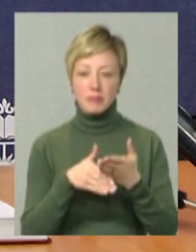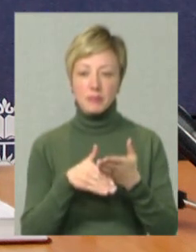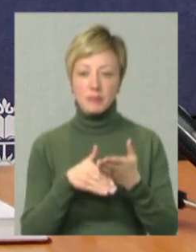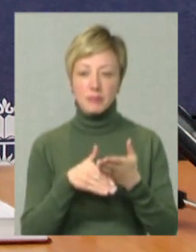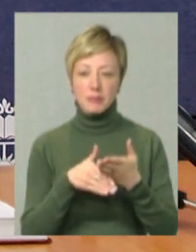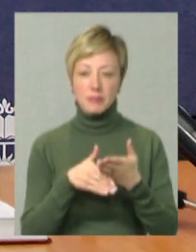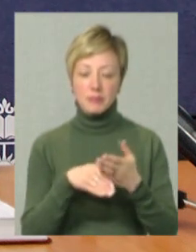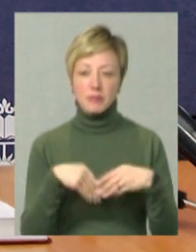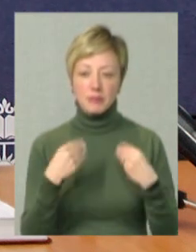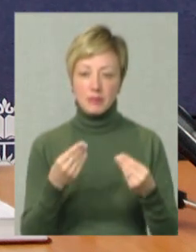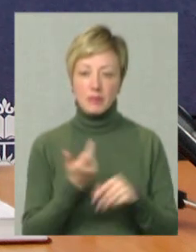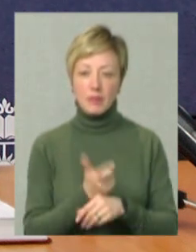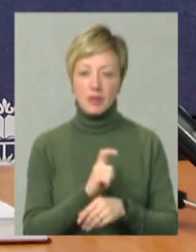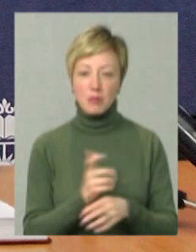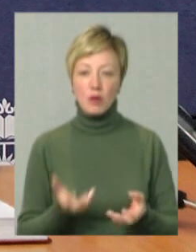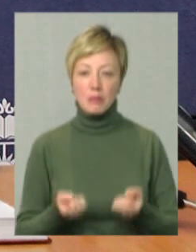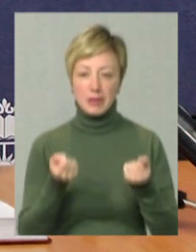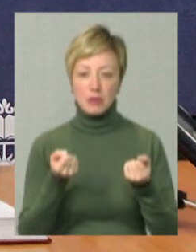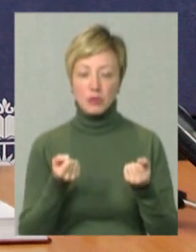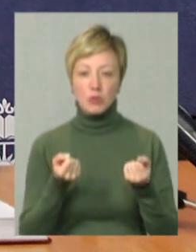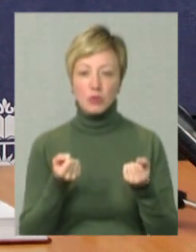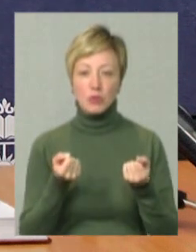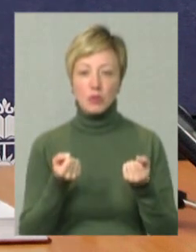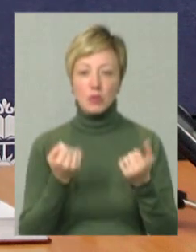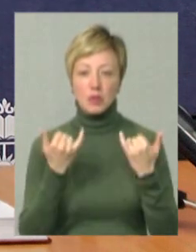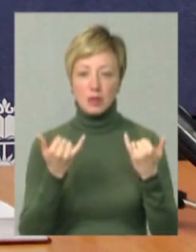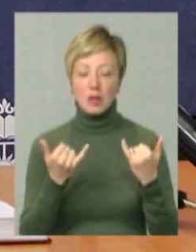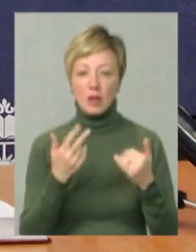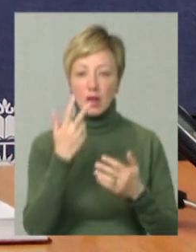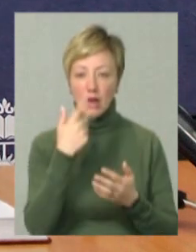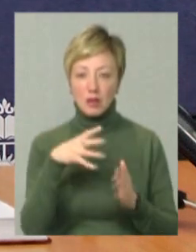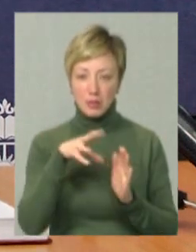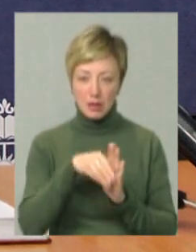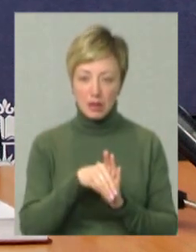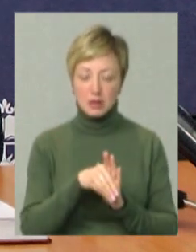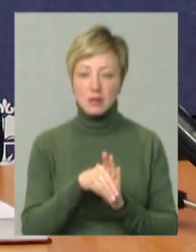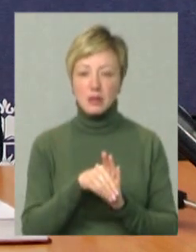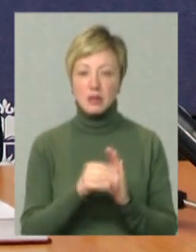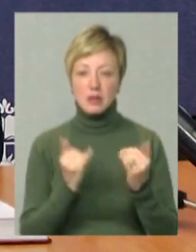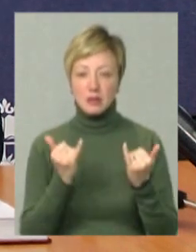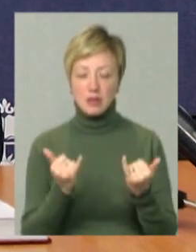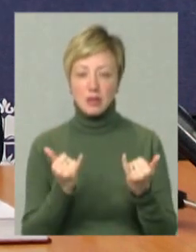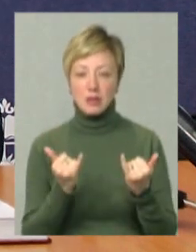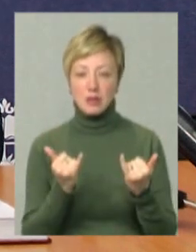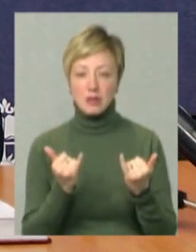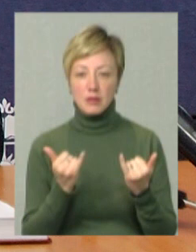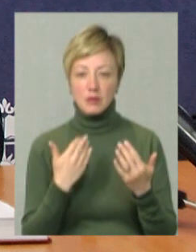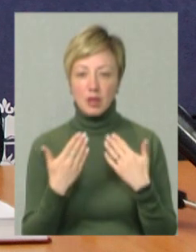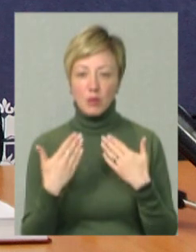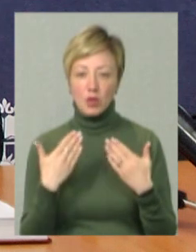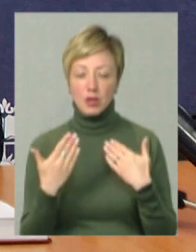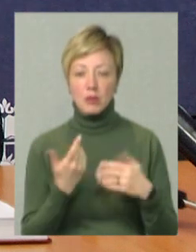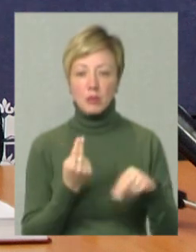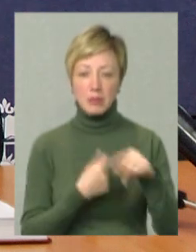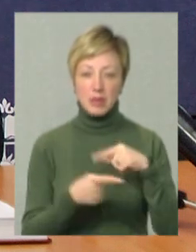надати максимальну підтримку для адаптації, для взаємодії,